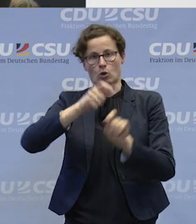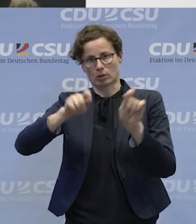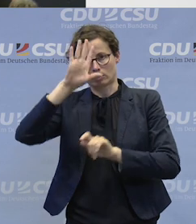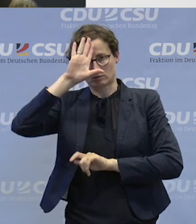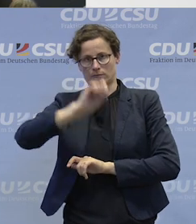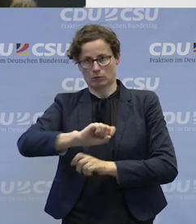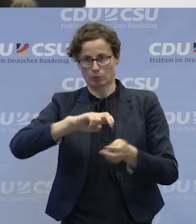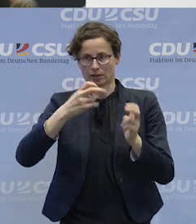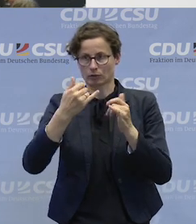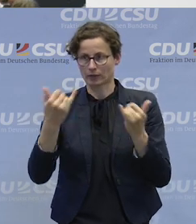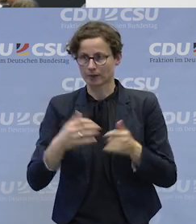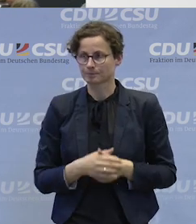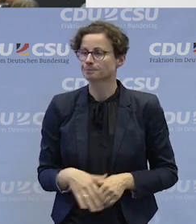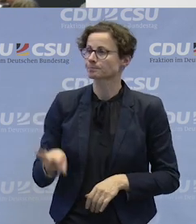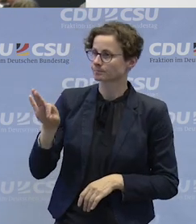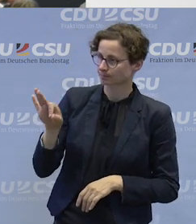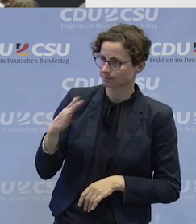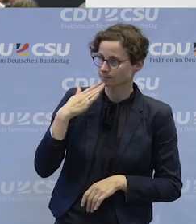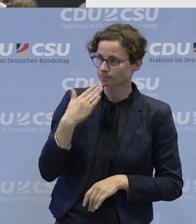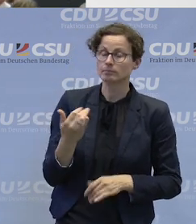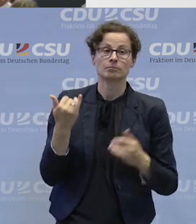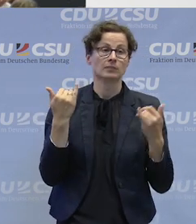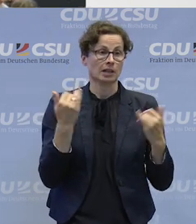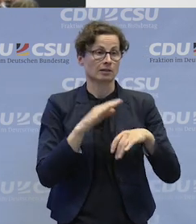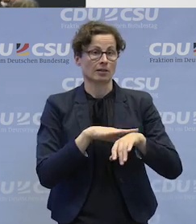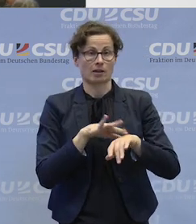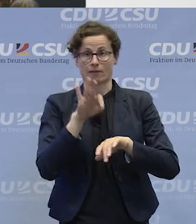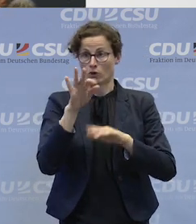Frage in diesem ersten Forum heute Mittag zum Budget für Arbeit?